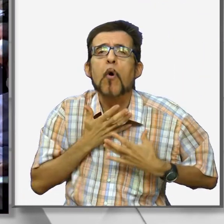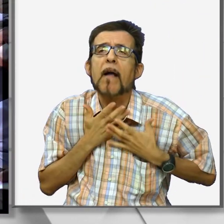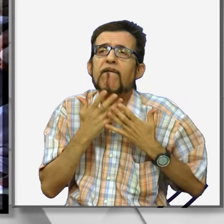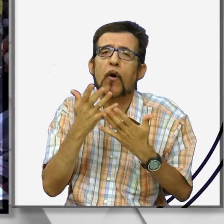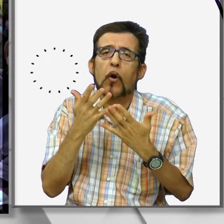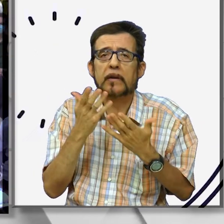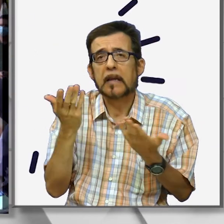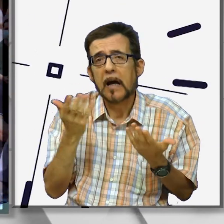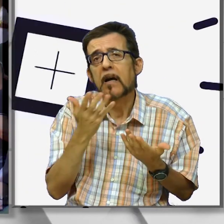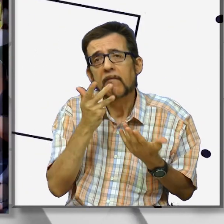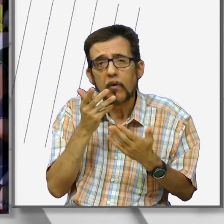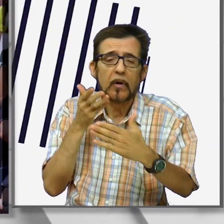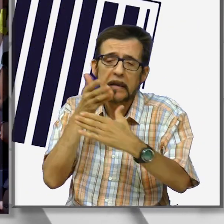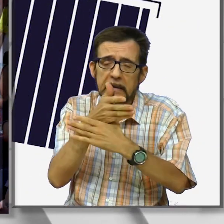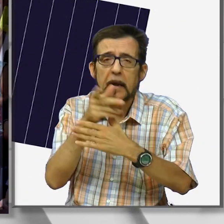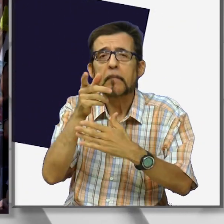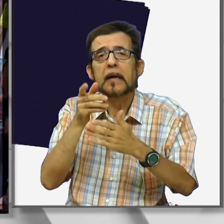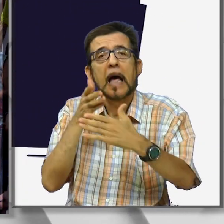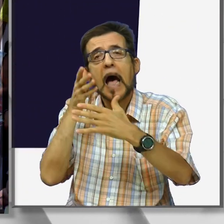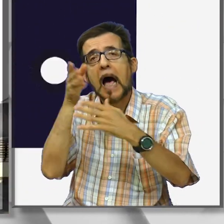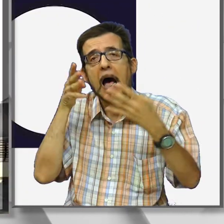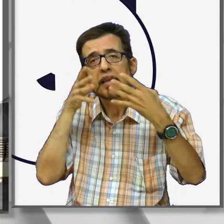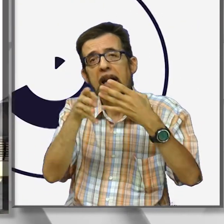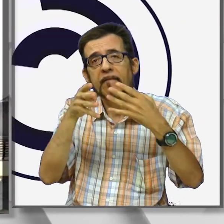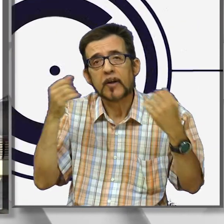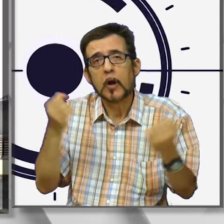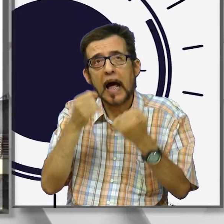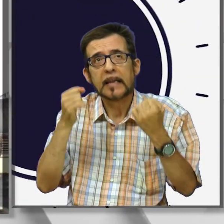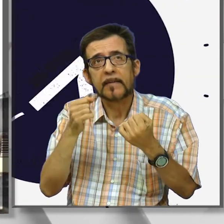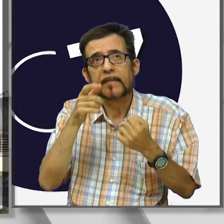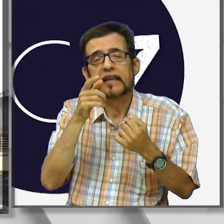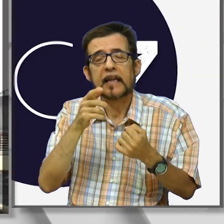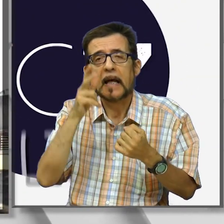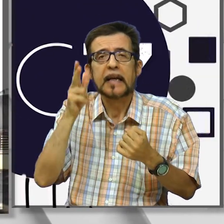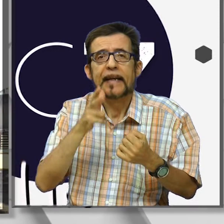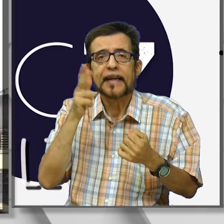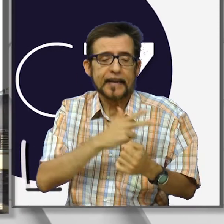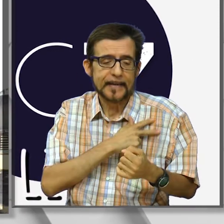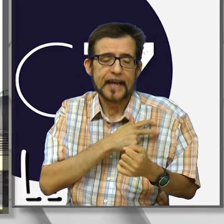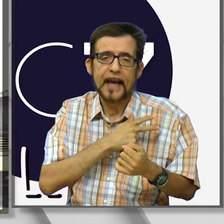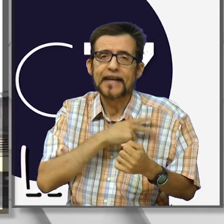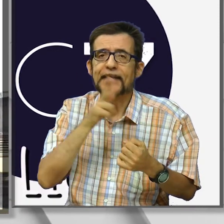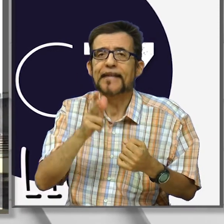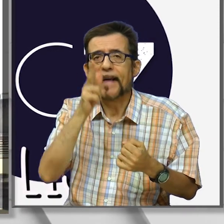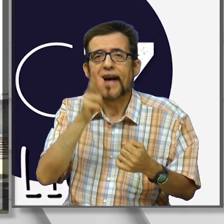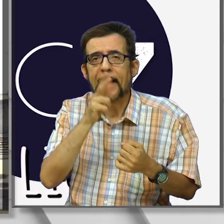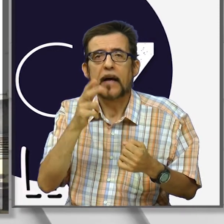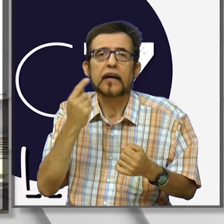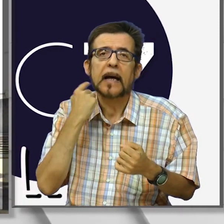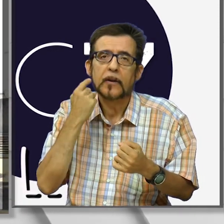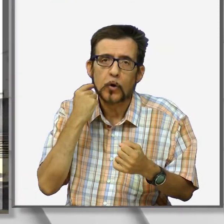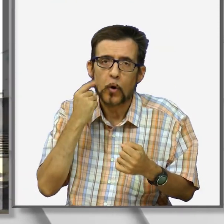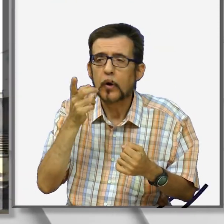della solidarietà attraverso l'attività della Chiesa Cattolica. Le attività della Chiesa non sono solo per la Chiesa ma sono per